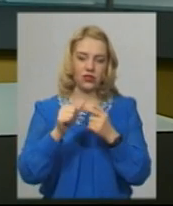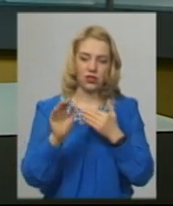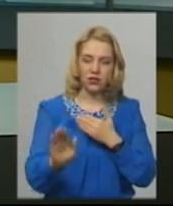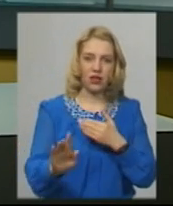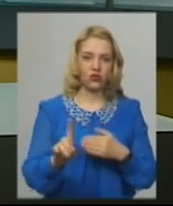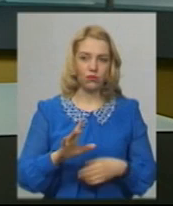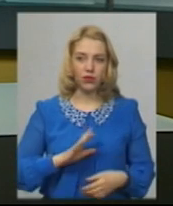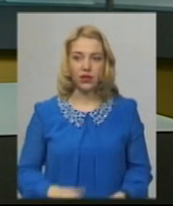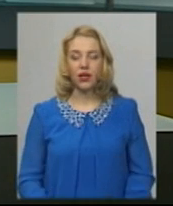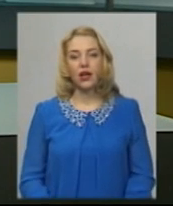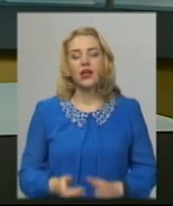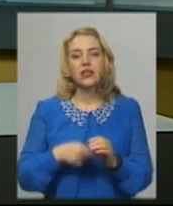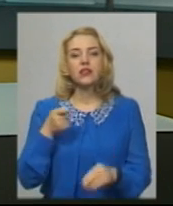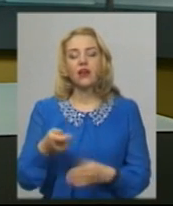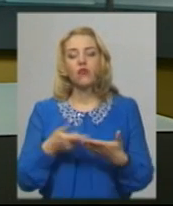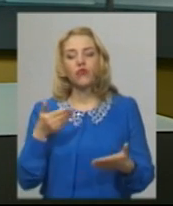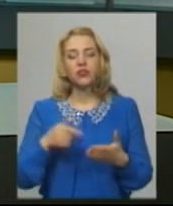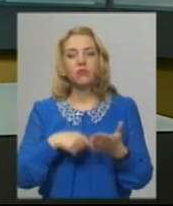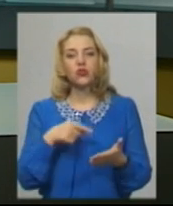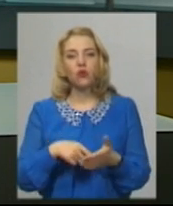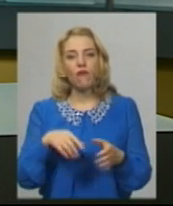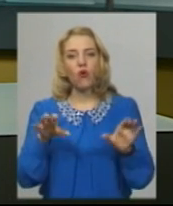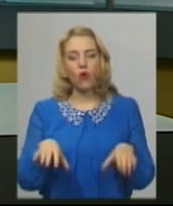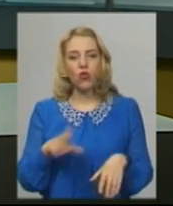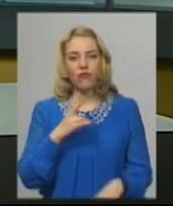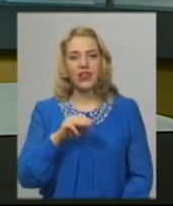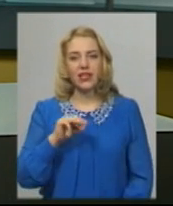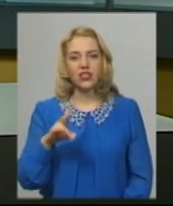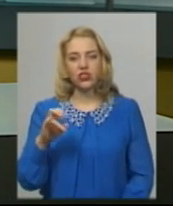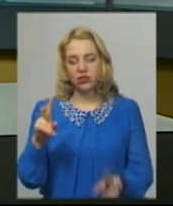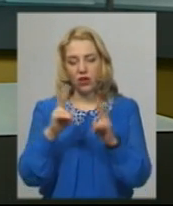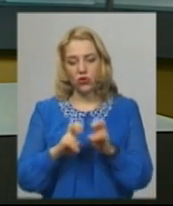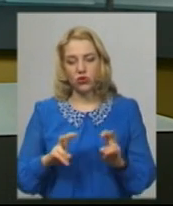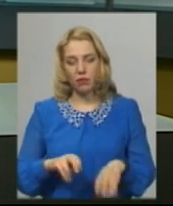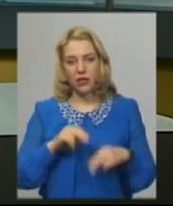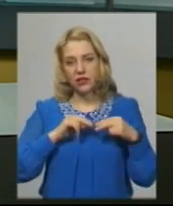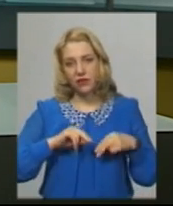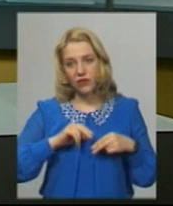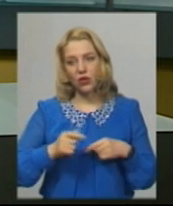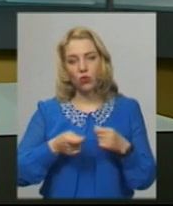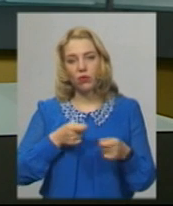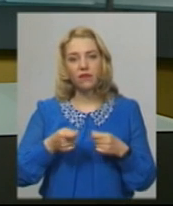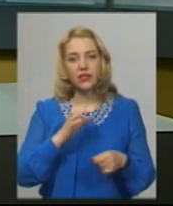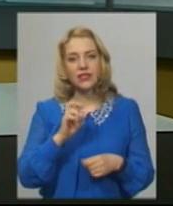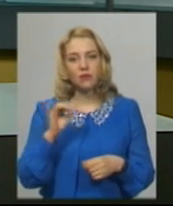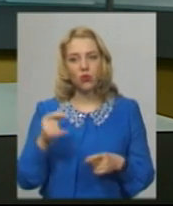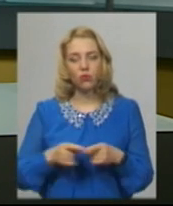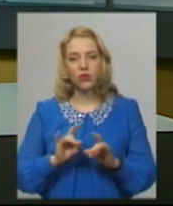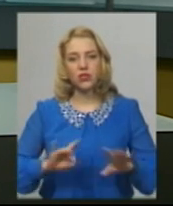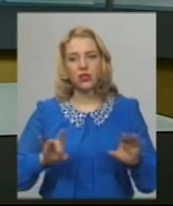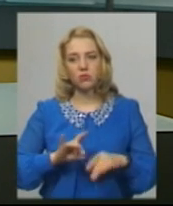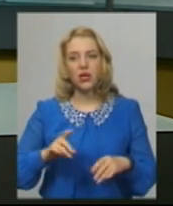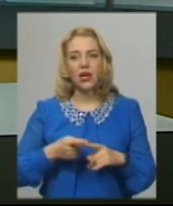Заяву від міського голови Нетішина розглянули працівники управління СБУ. Про це Суспільному розповіла